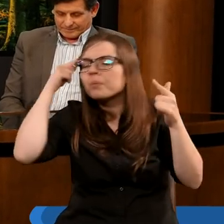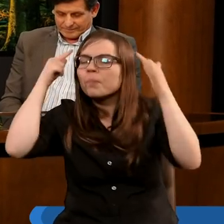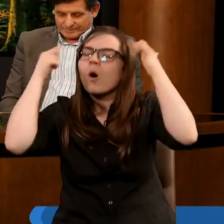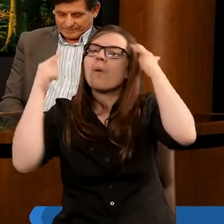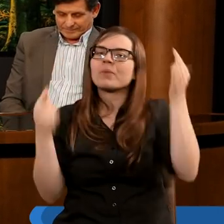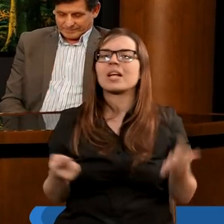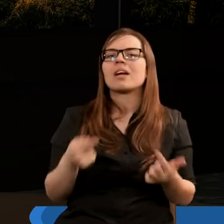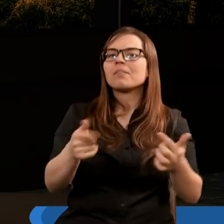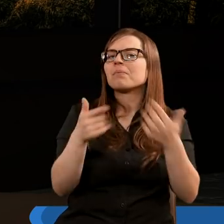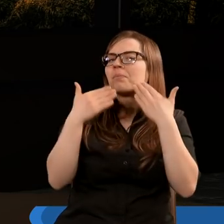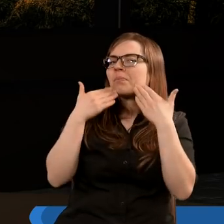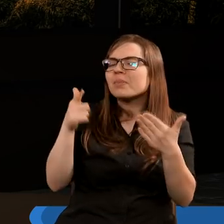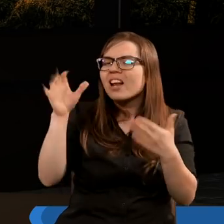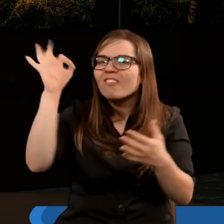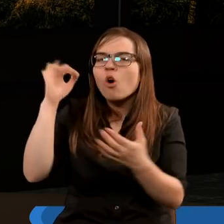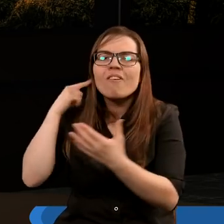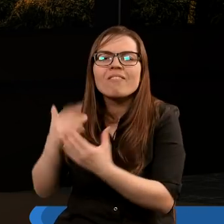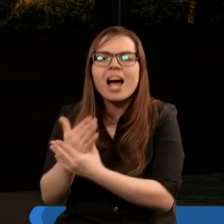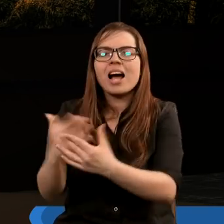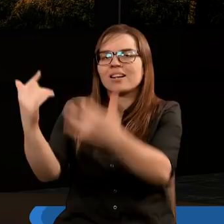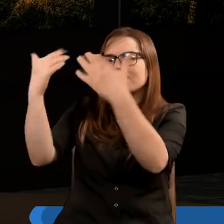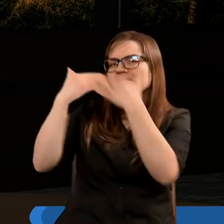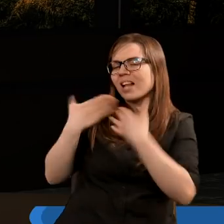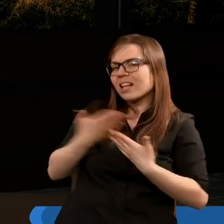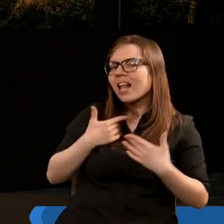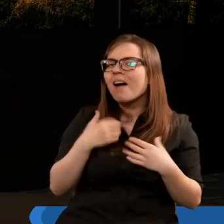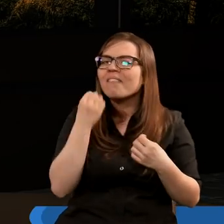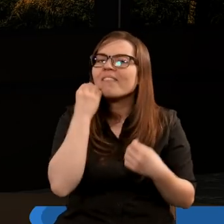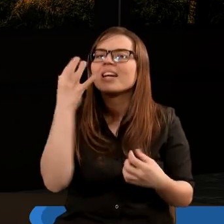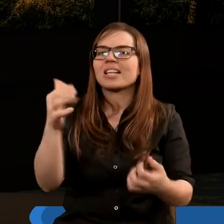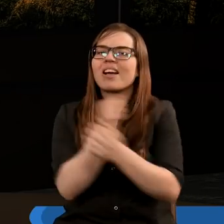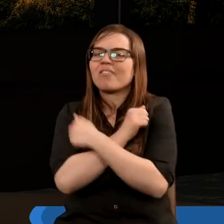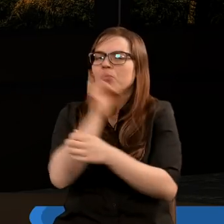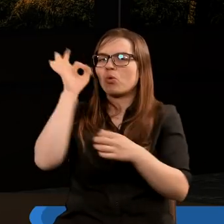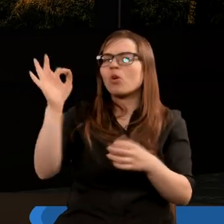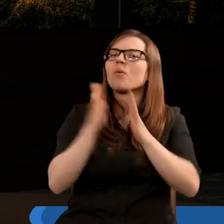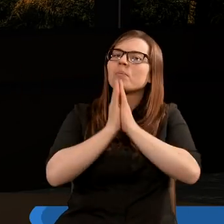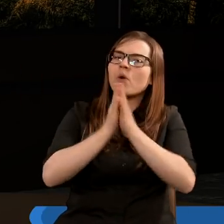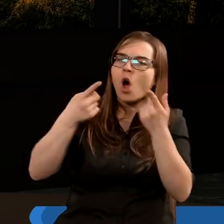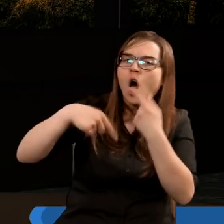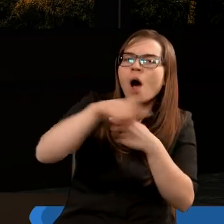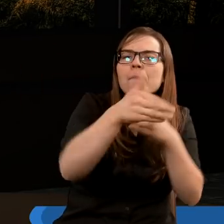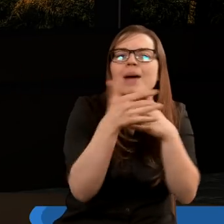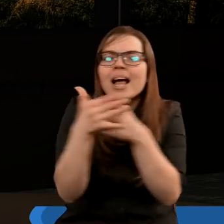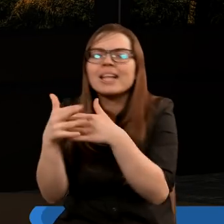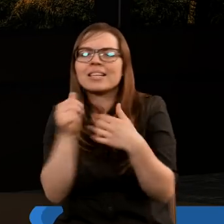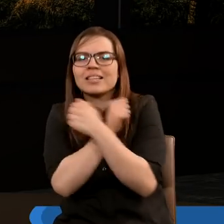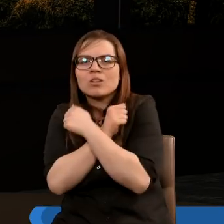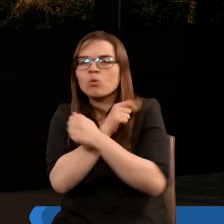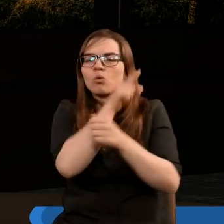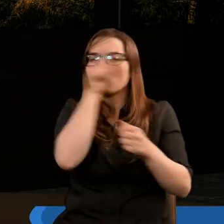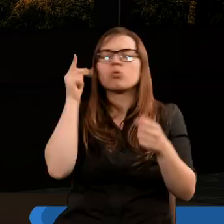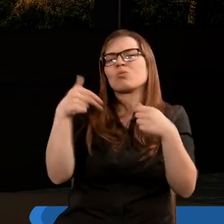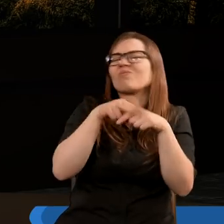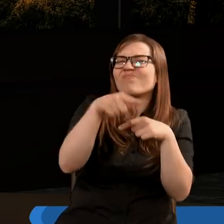przypomnieć. Błagamy Ciebie o wiarę, która pozwoli nam wytrwać. Prosimy Ciebie o naszych bliskich, którzy